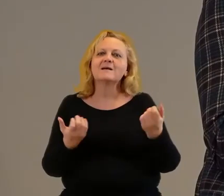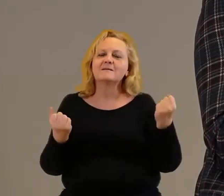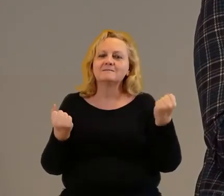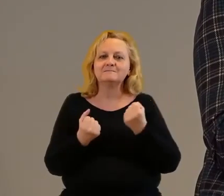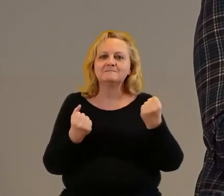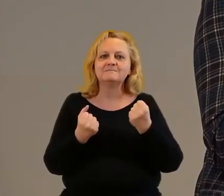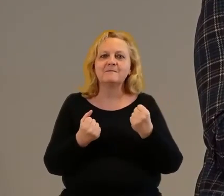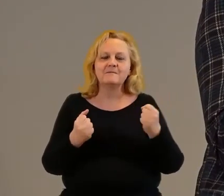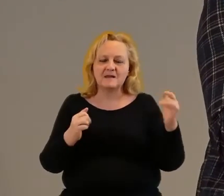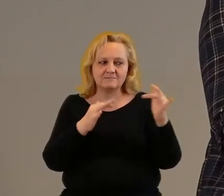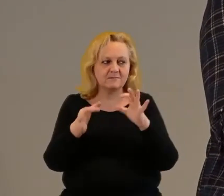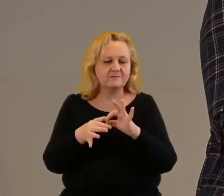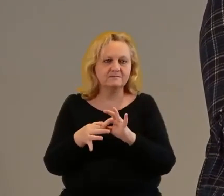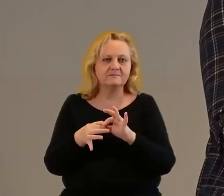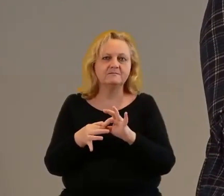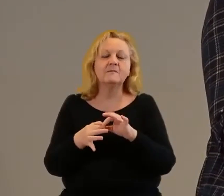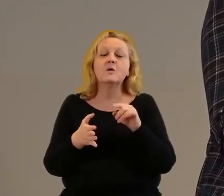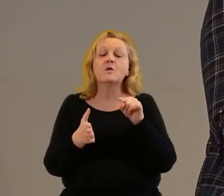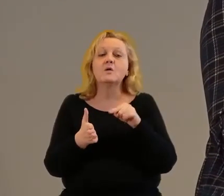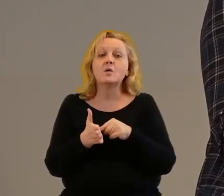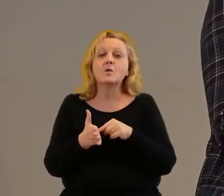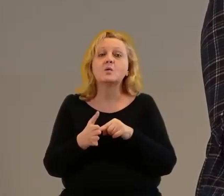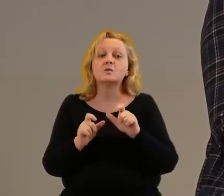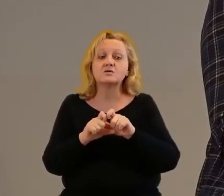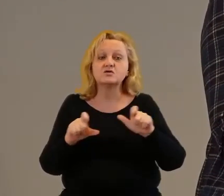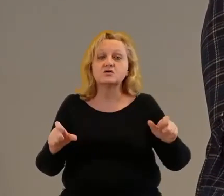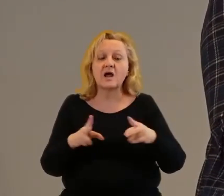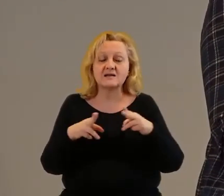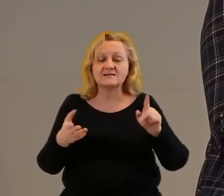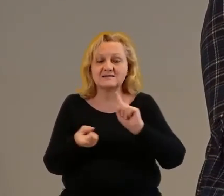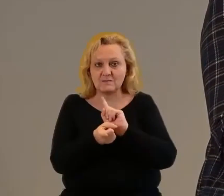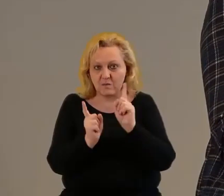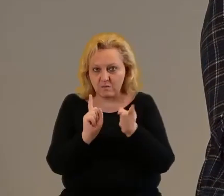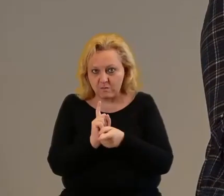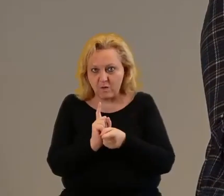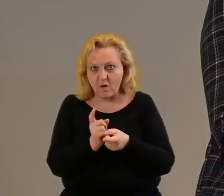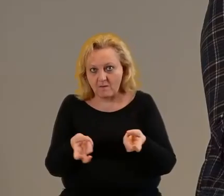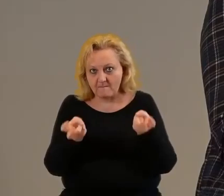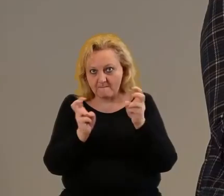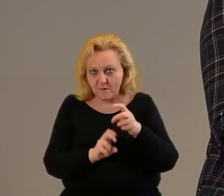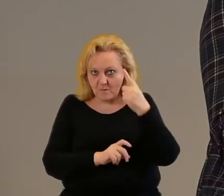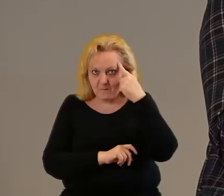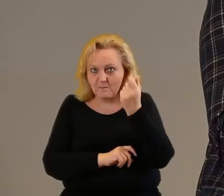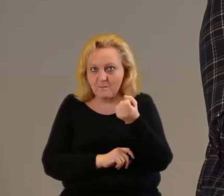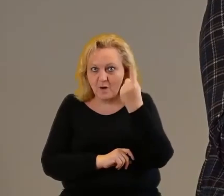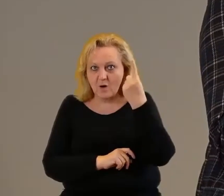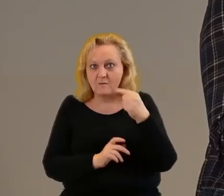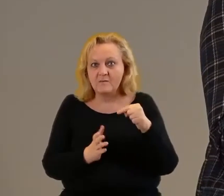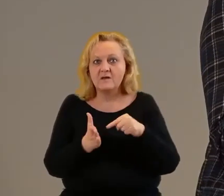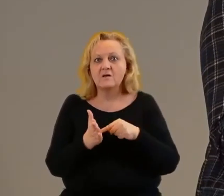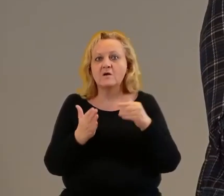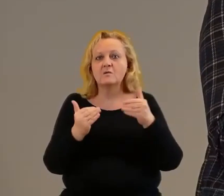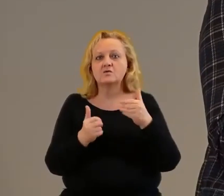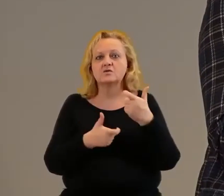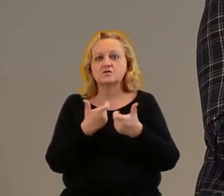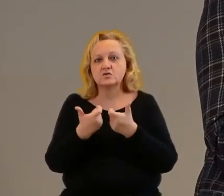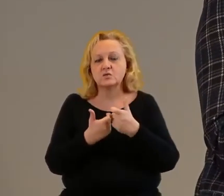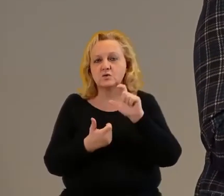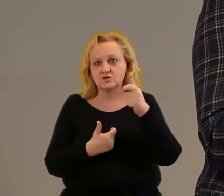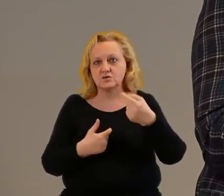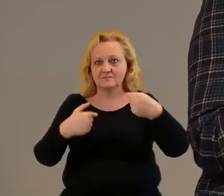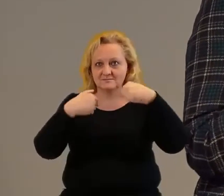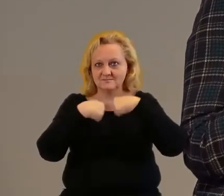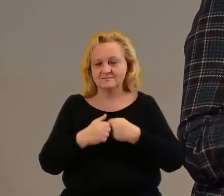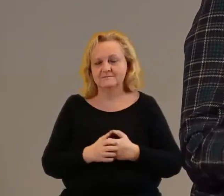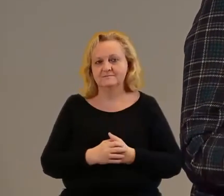jakieś więzy. Tam w czasie takich spotkań też powstają pomysły. No to może zróbmy coś również u